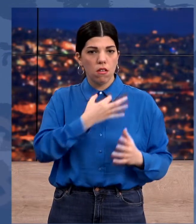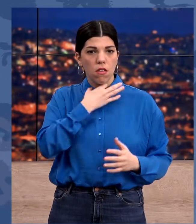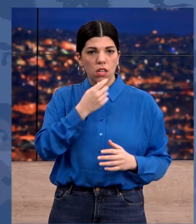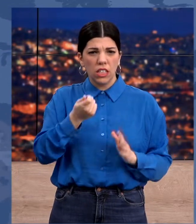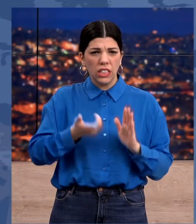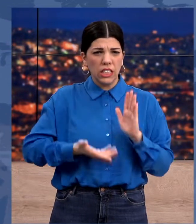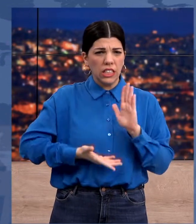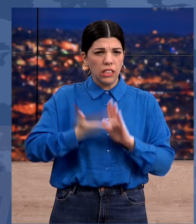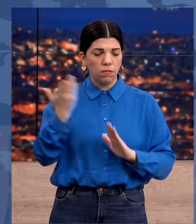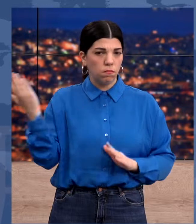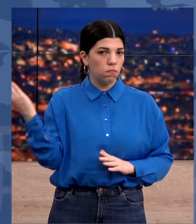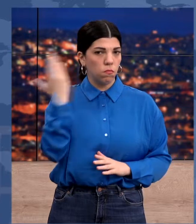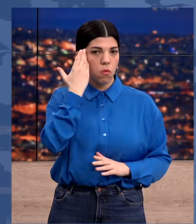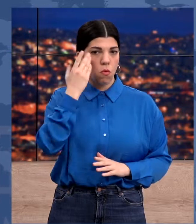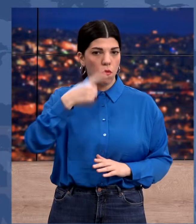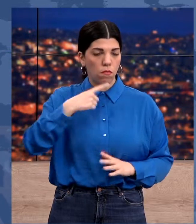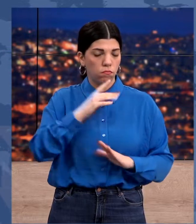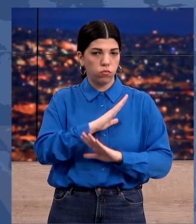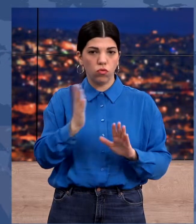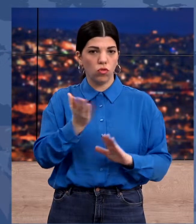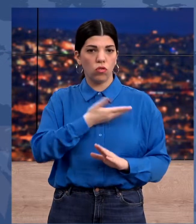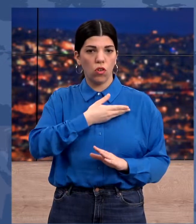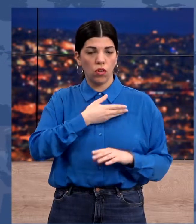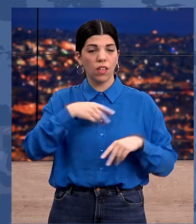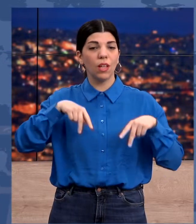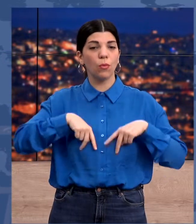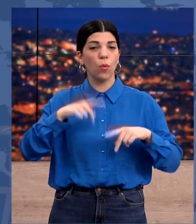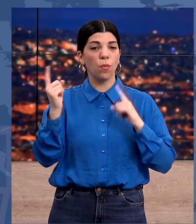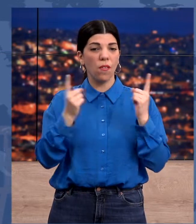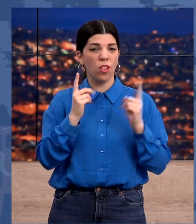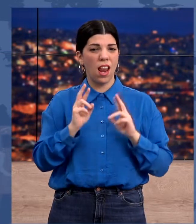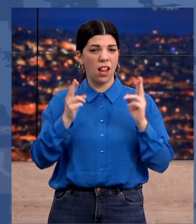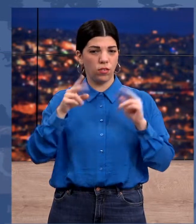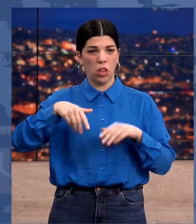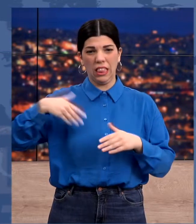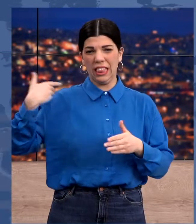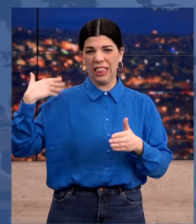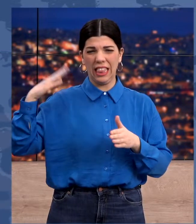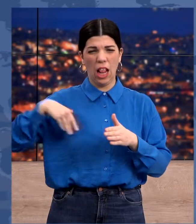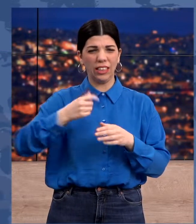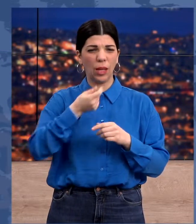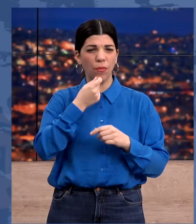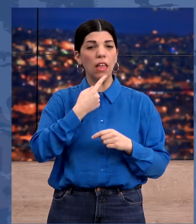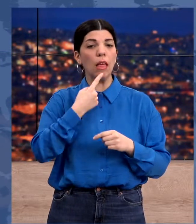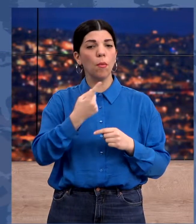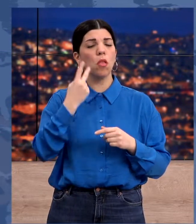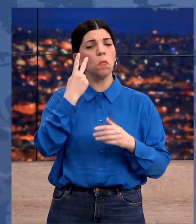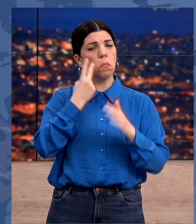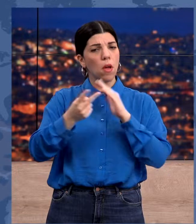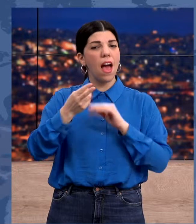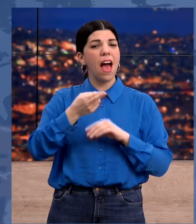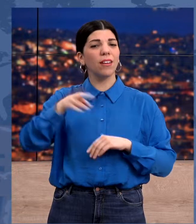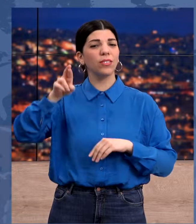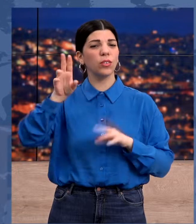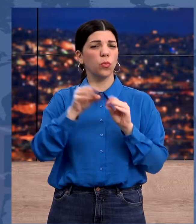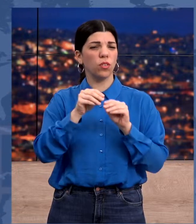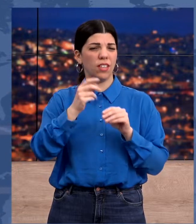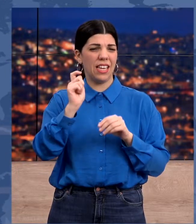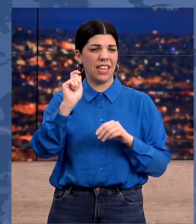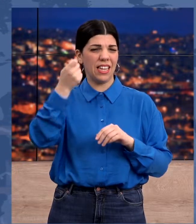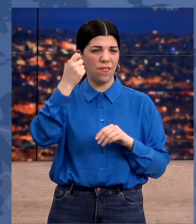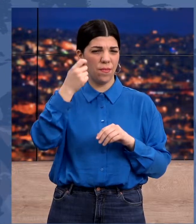τιμές του ηλεκτρικού ρεύματος. Ο Υπουργός Περιβάλλοντος και Ενέργειας στα τέλη του Σεπτέμβρη εκτίμησε ότι η αύξηση στο κόστος των